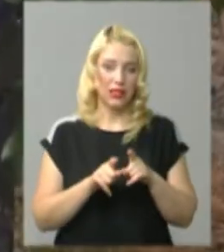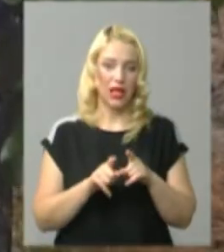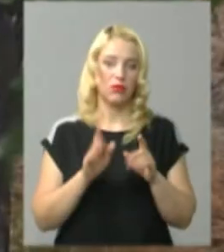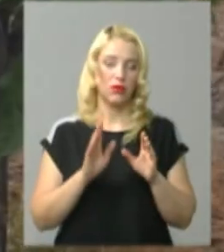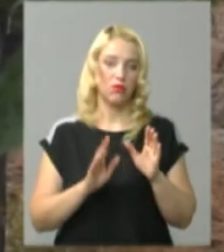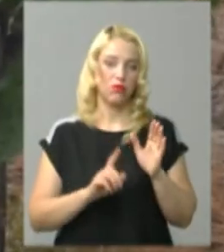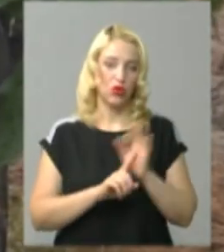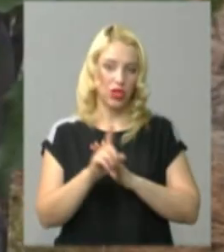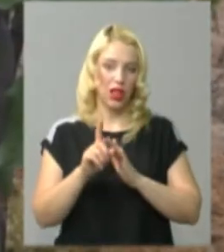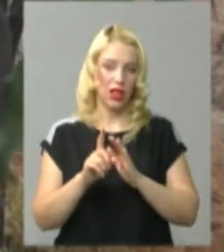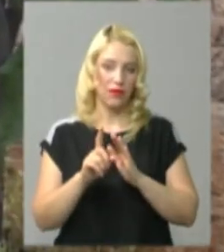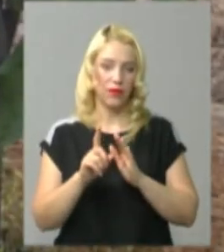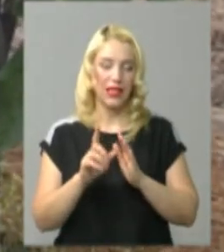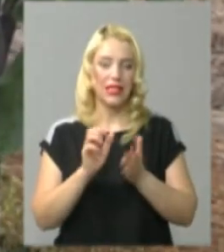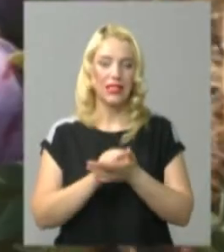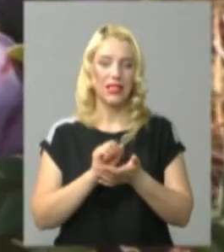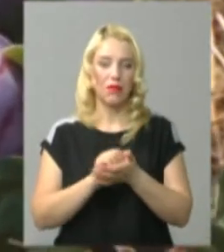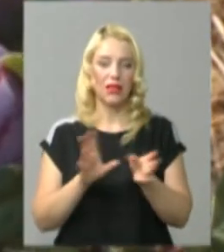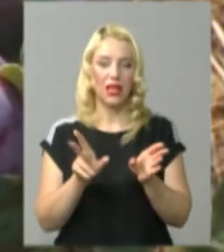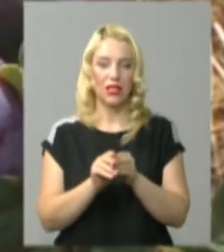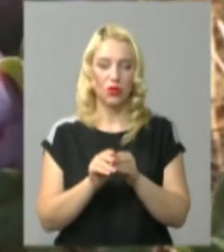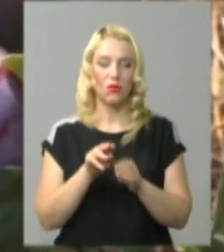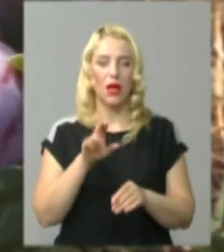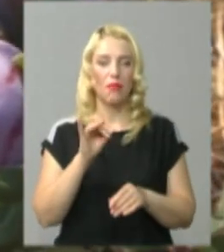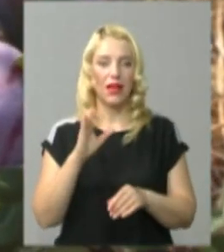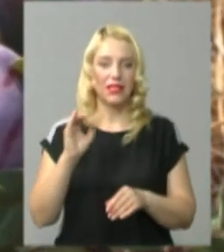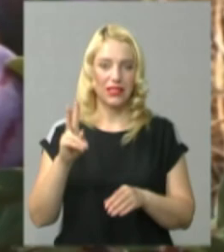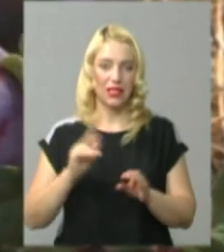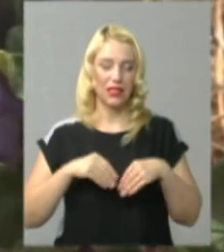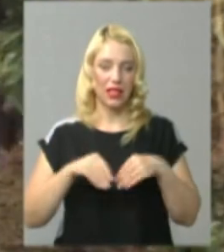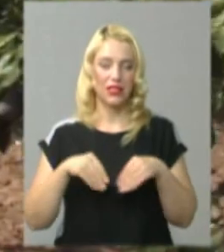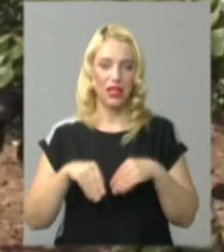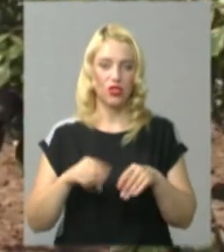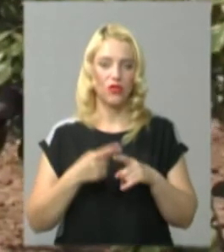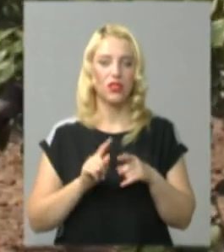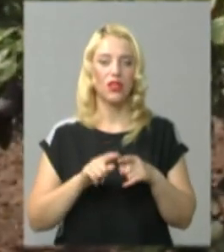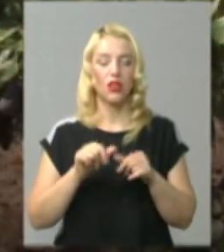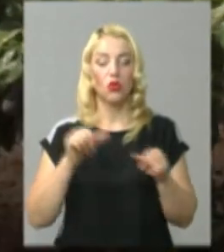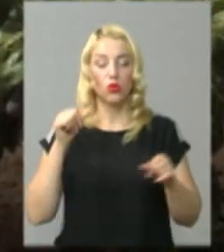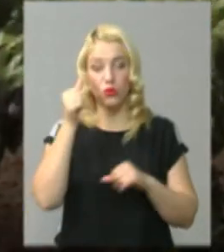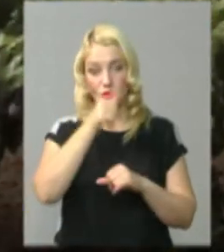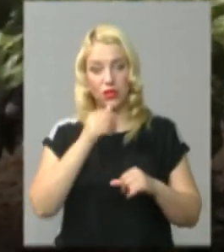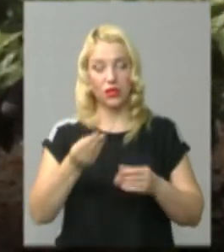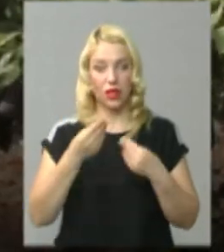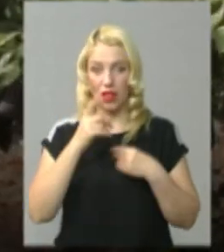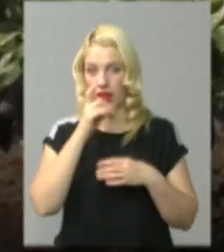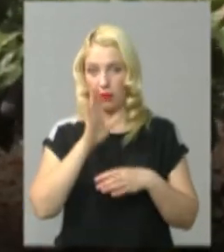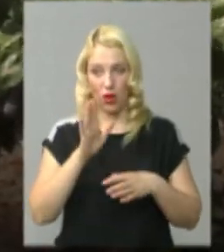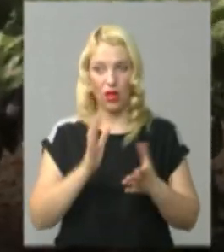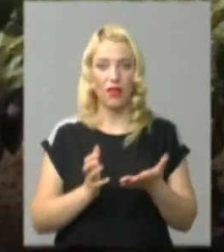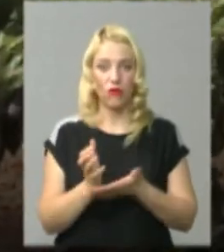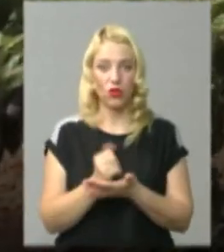почали займатися разом з персиком, висаджувати саджанці. Він того року вже дав досить непоганий